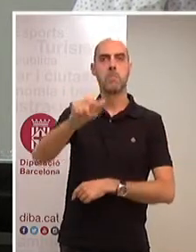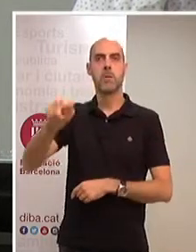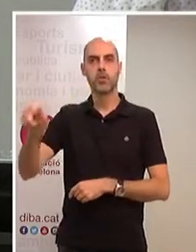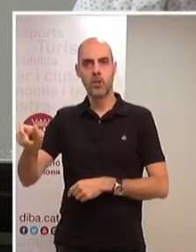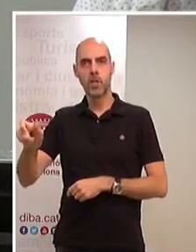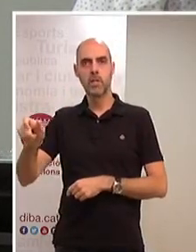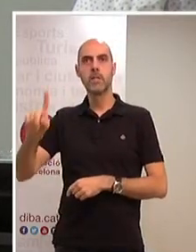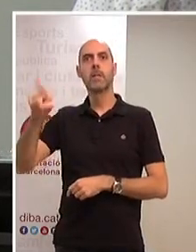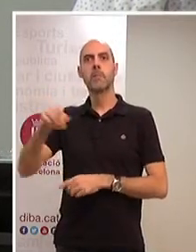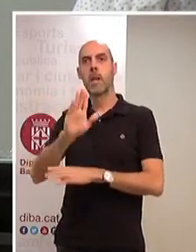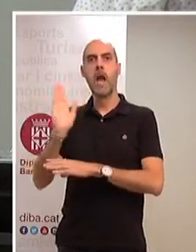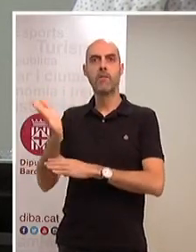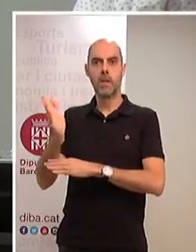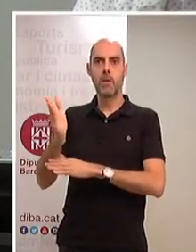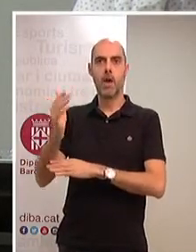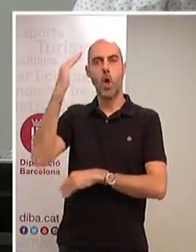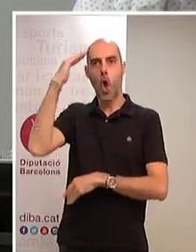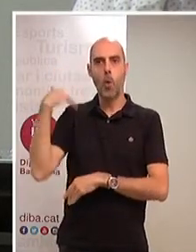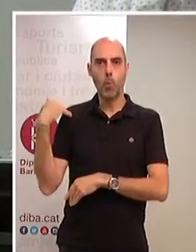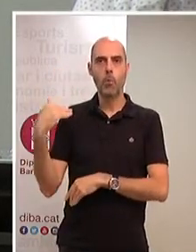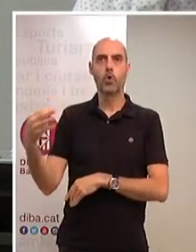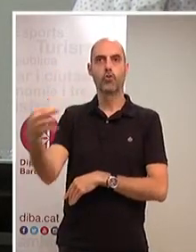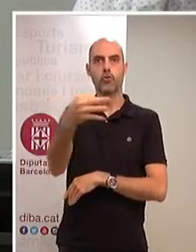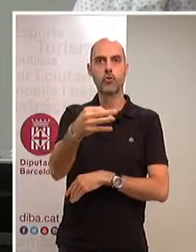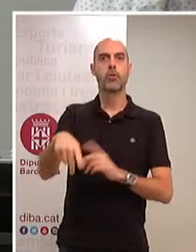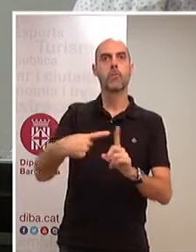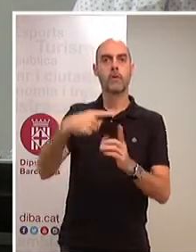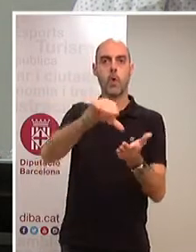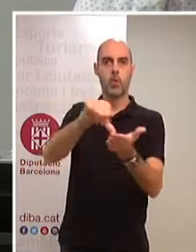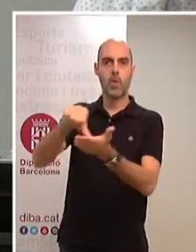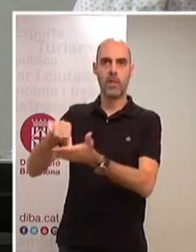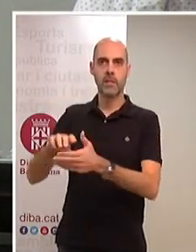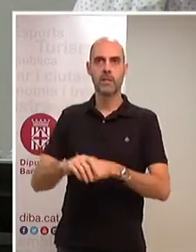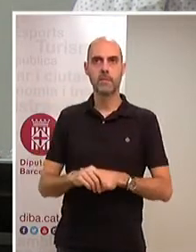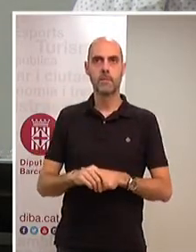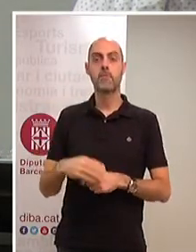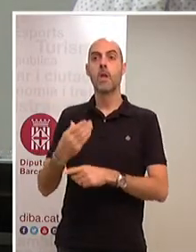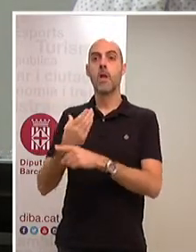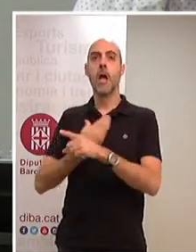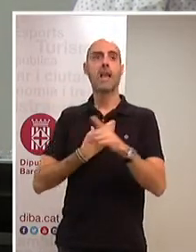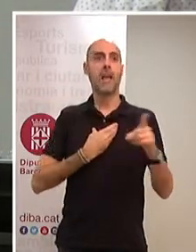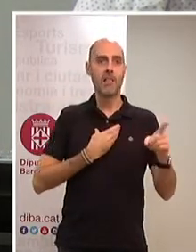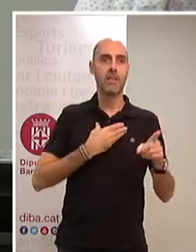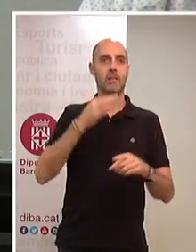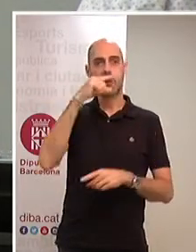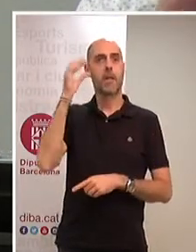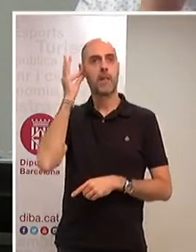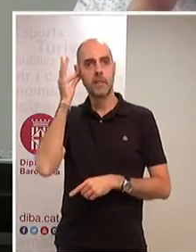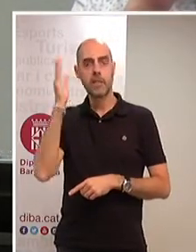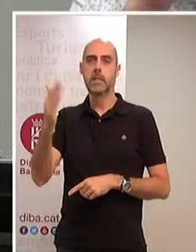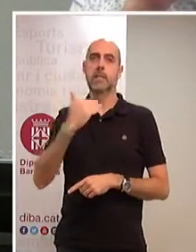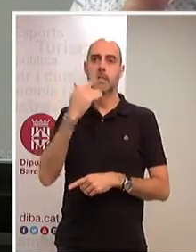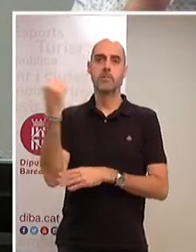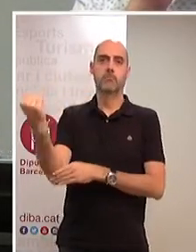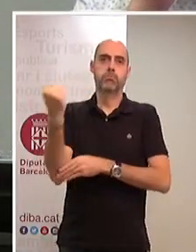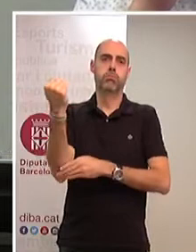que afectava també els nostres pobles i ciutats. I crec que vam trobar als alcaldes i alcaldesses també el recolzament esperat per fer